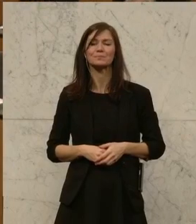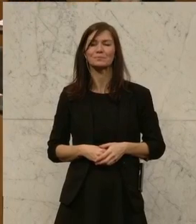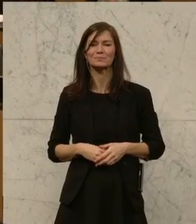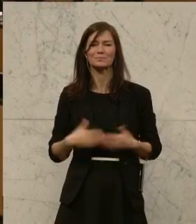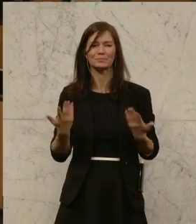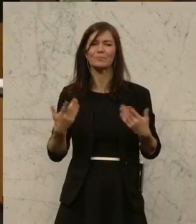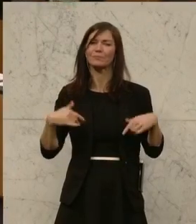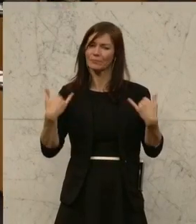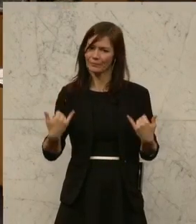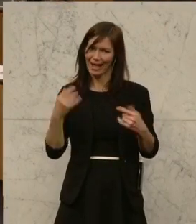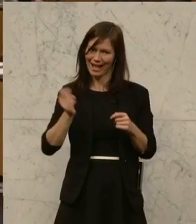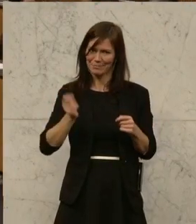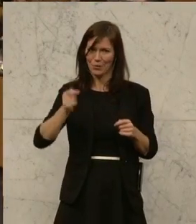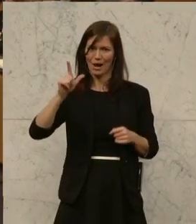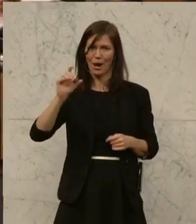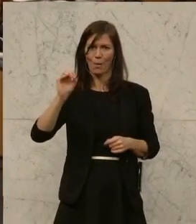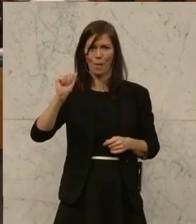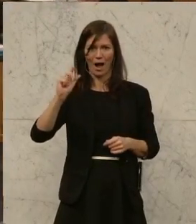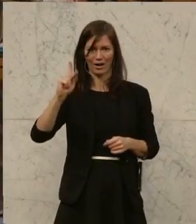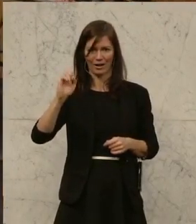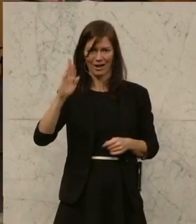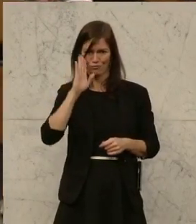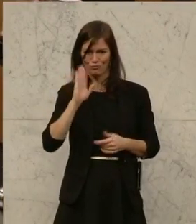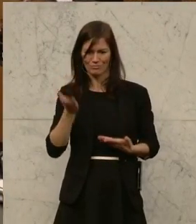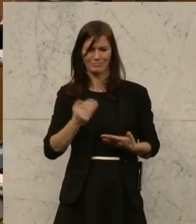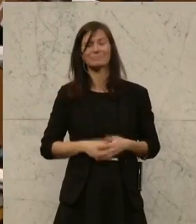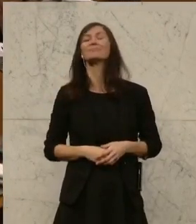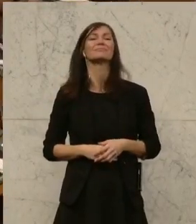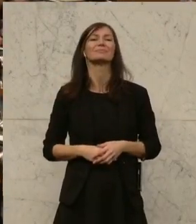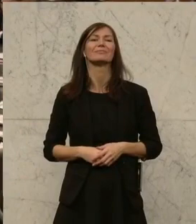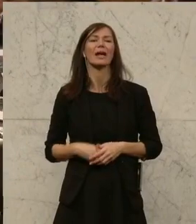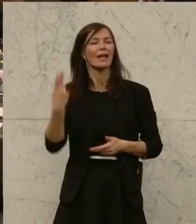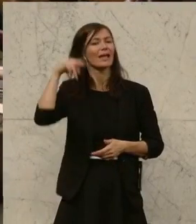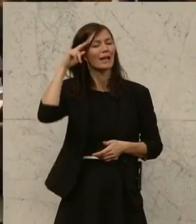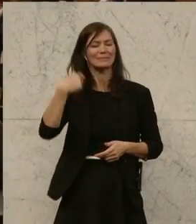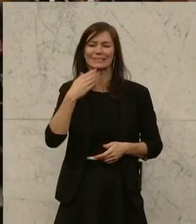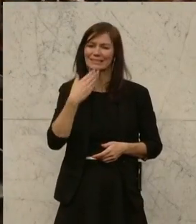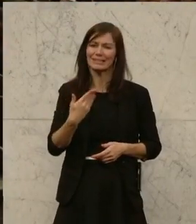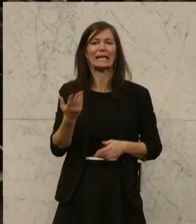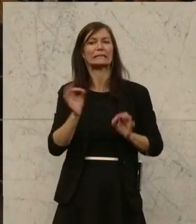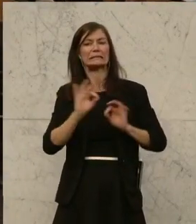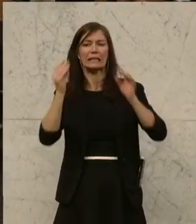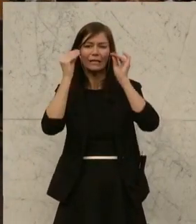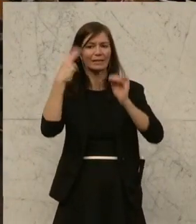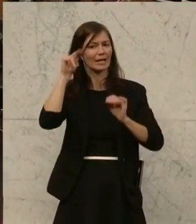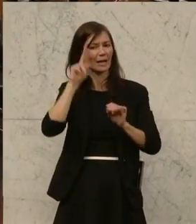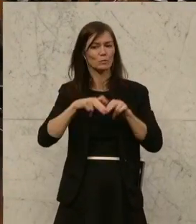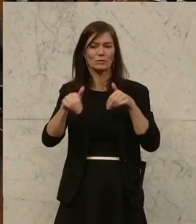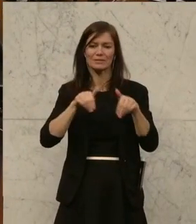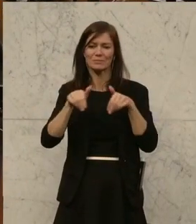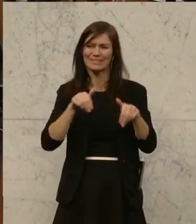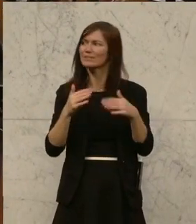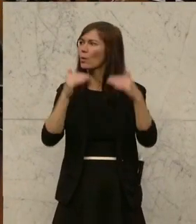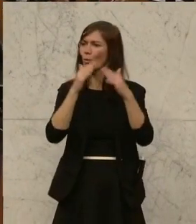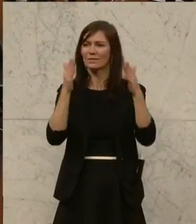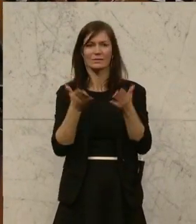Als nächstes zu Wort gemeldet hat sich Gerald Loacker von den NEOS. Sehr geehrter Herr Bundesminister, Hohes Haus. Also es geht